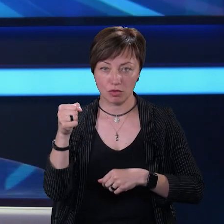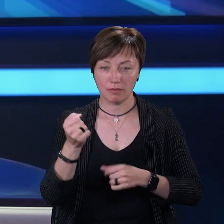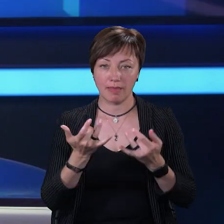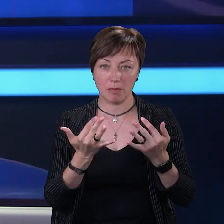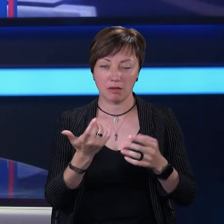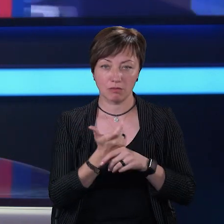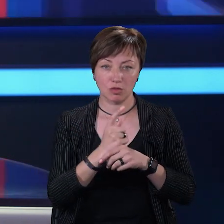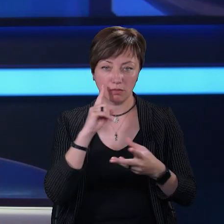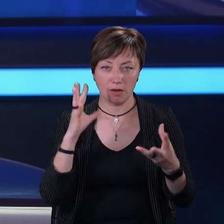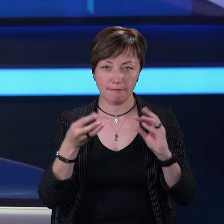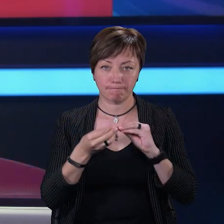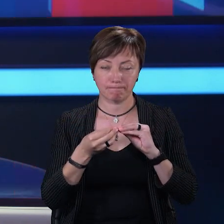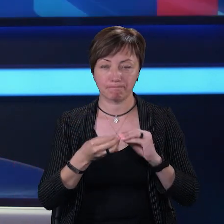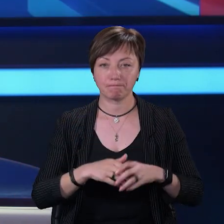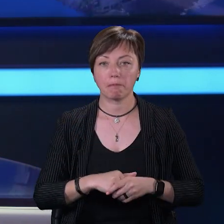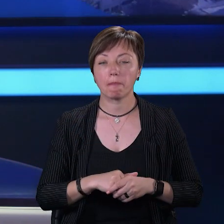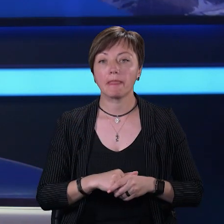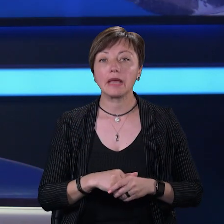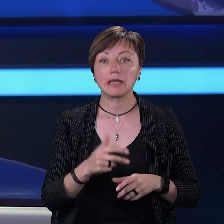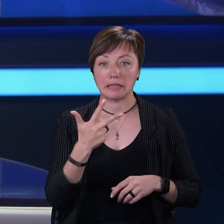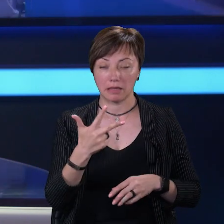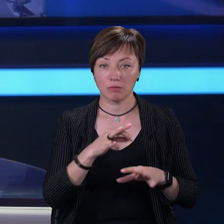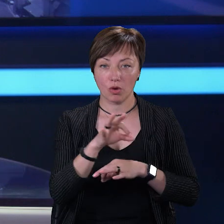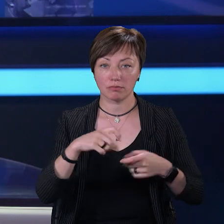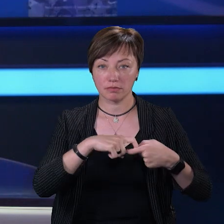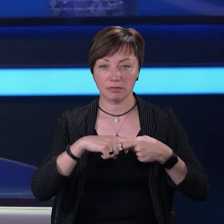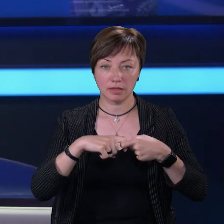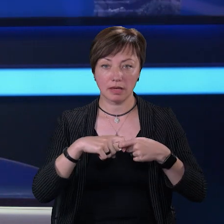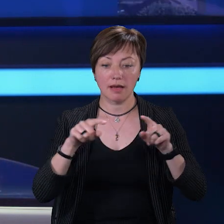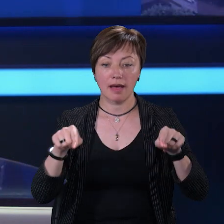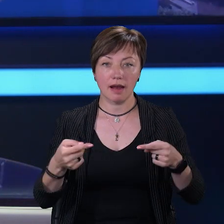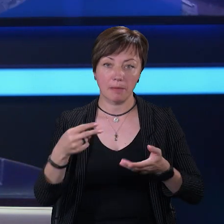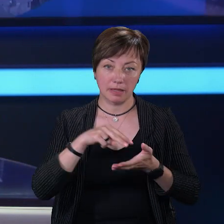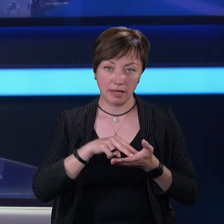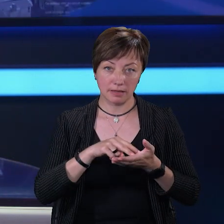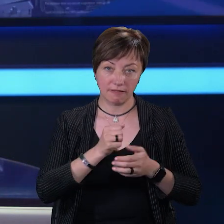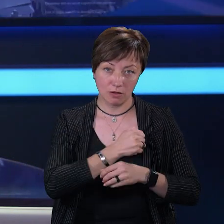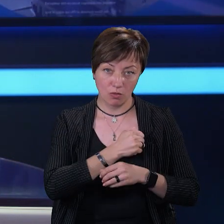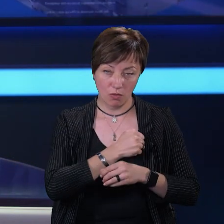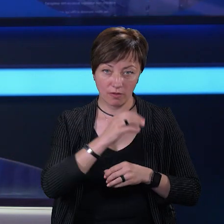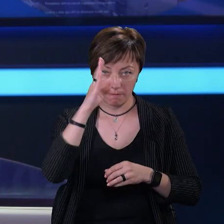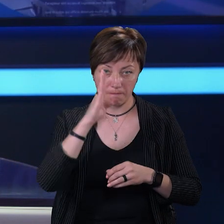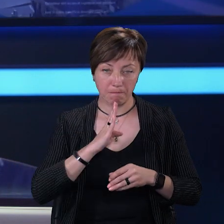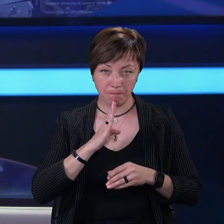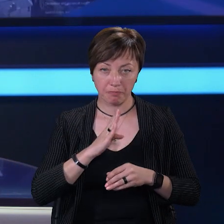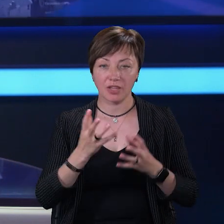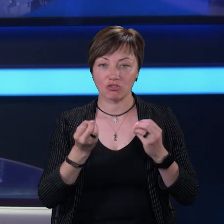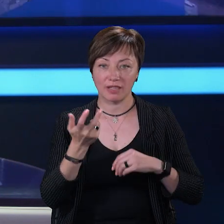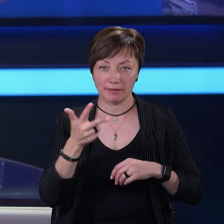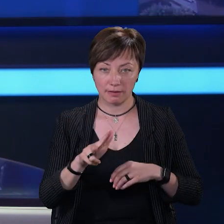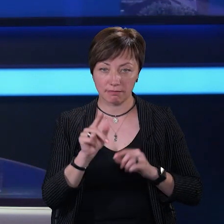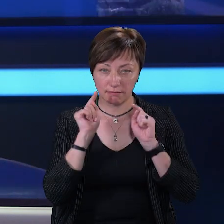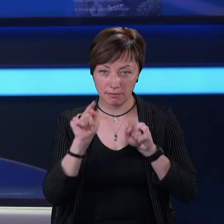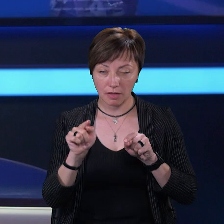набрали найбільшу кількість голосів. Три проєкти пов'язані із реабілітацією захисників та захисниць. Ще три